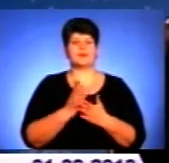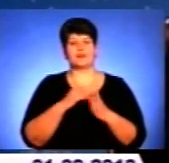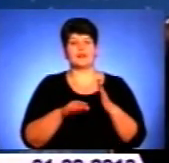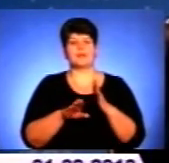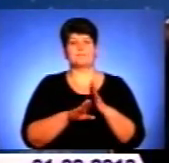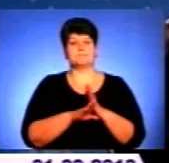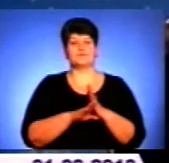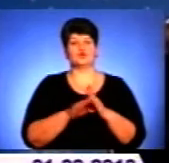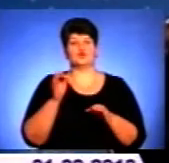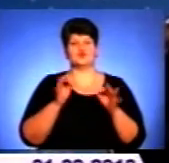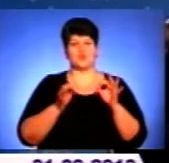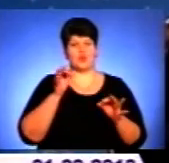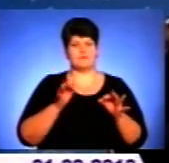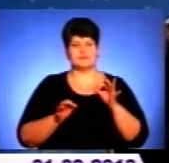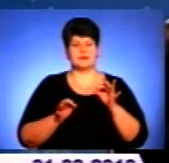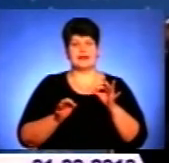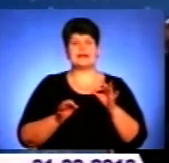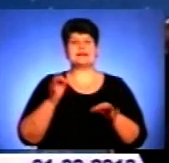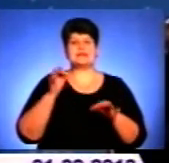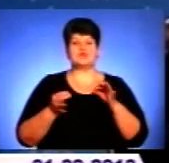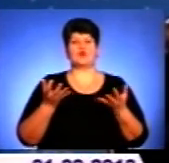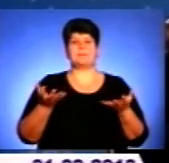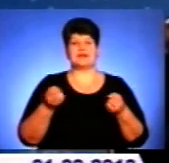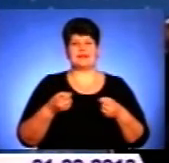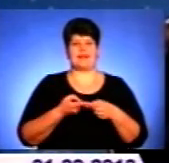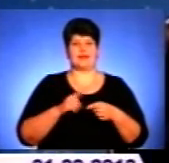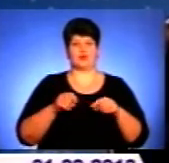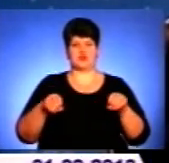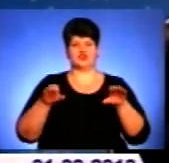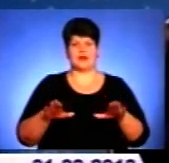судом, і суд прийняв це рішення.